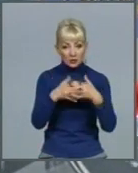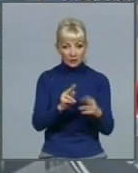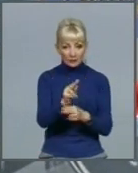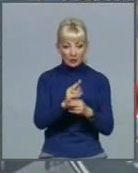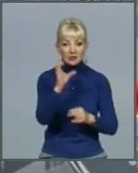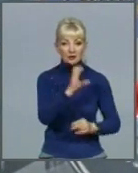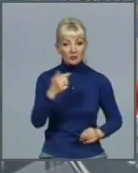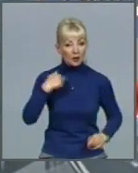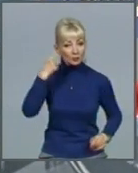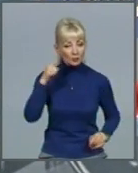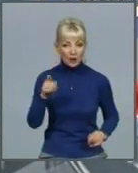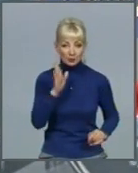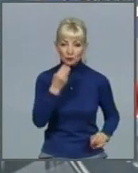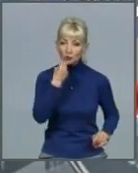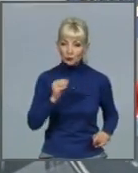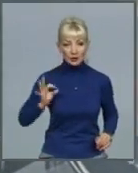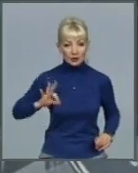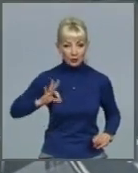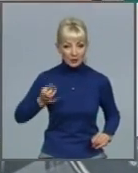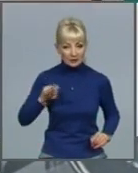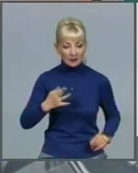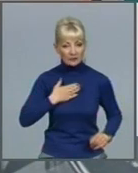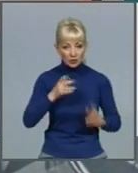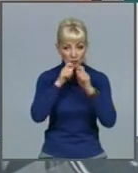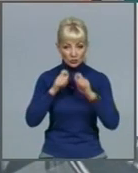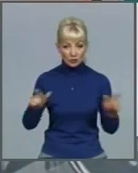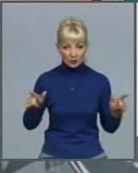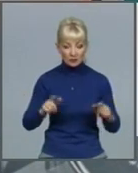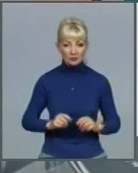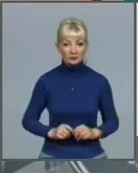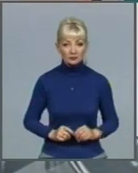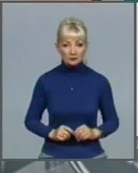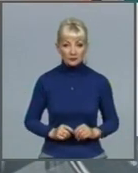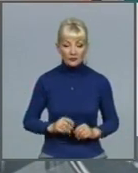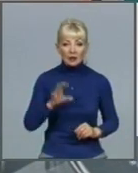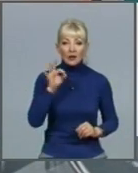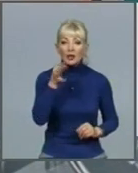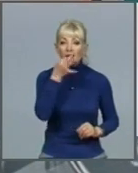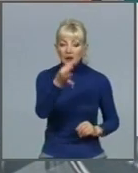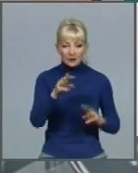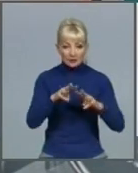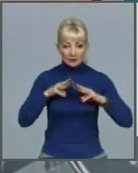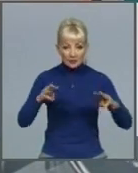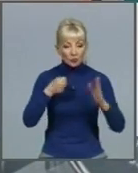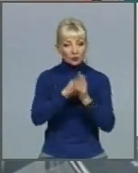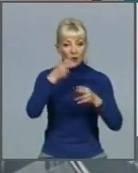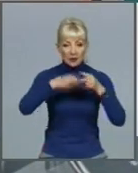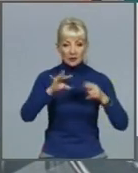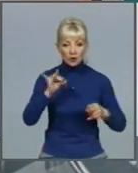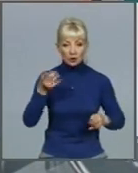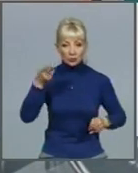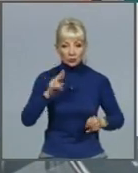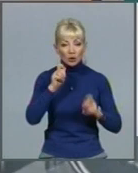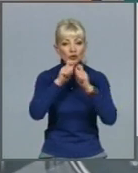будуть краще використовуватися в наших школах. Як зазначають у Міністерстві, до кінця червня у заклади загальної і